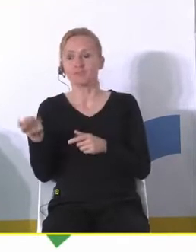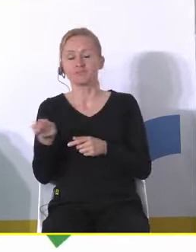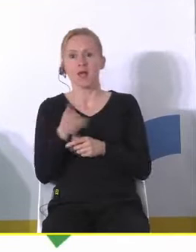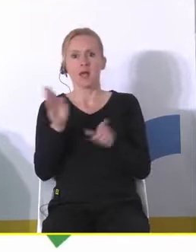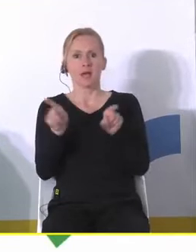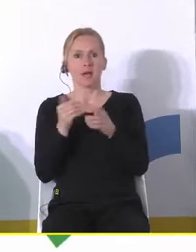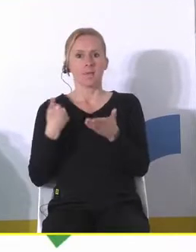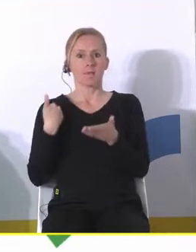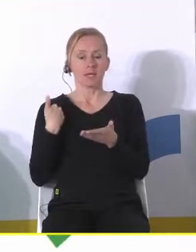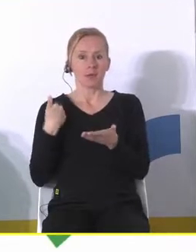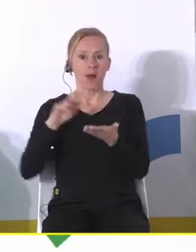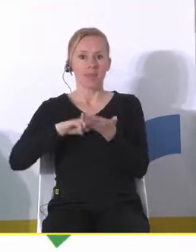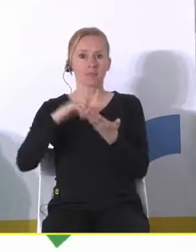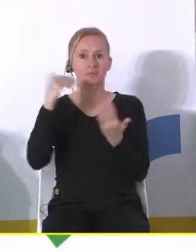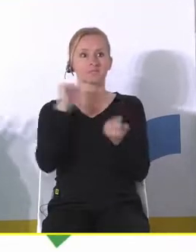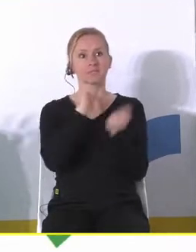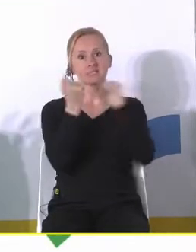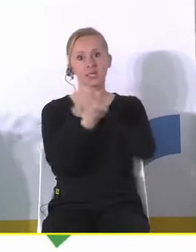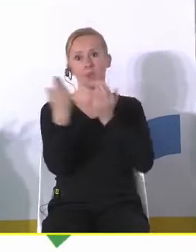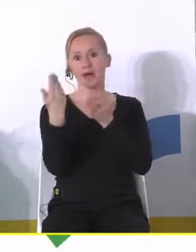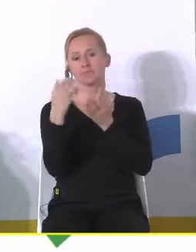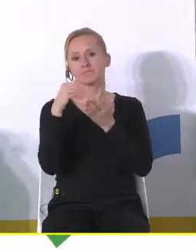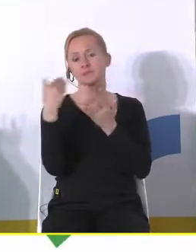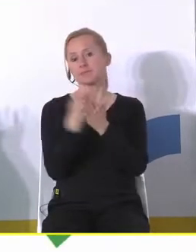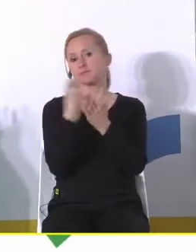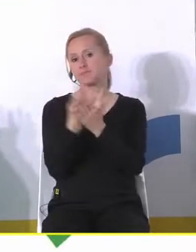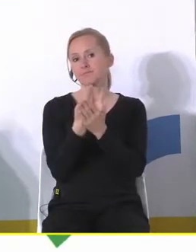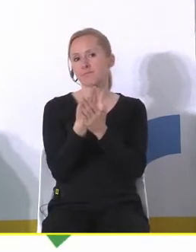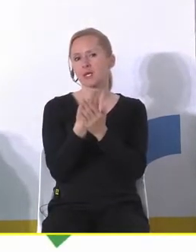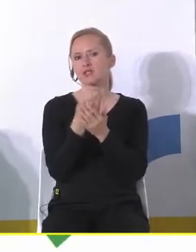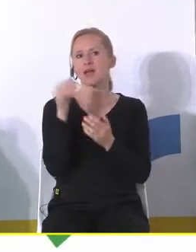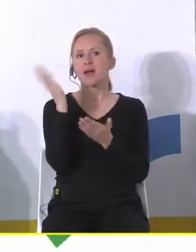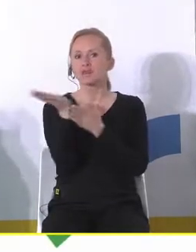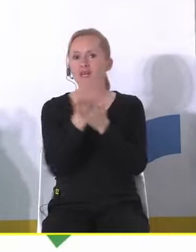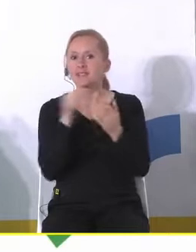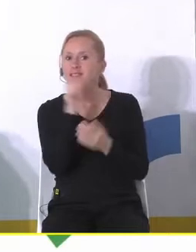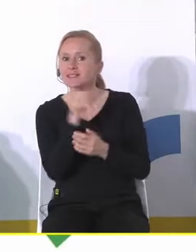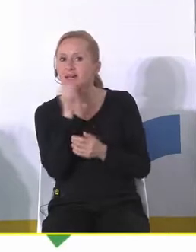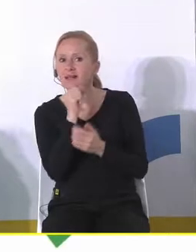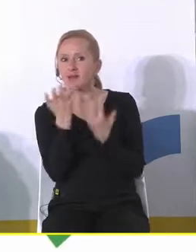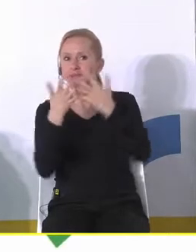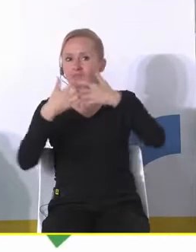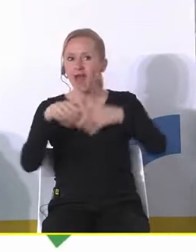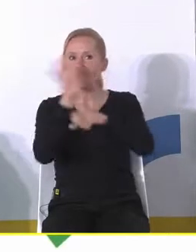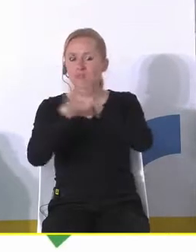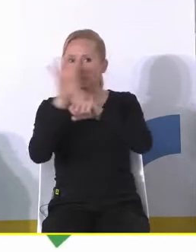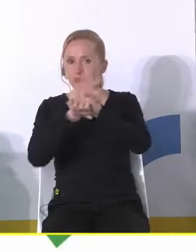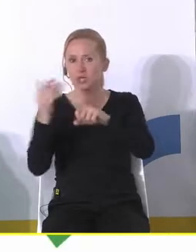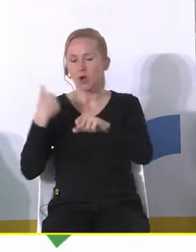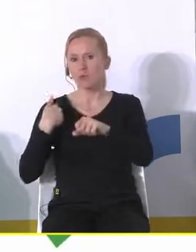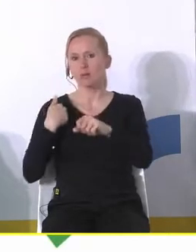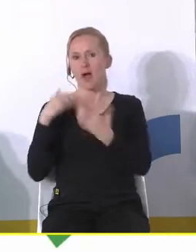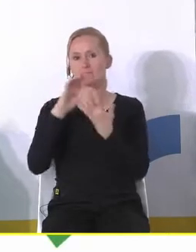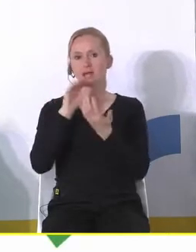przed nim zmodernizowana w ten sposób że część tego starego wyposażenia technicznego która była